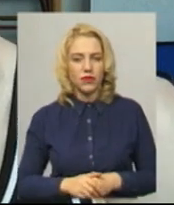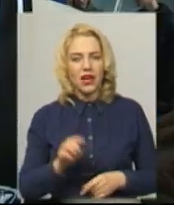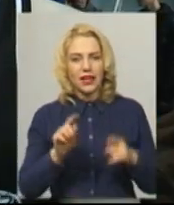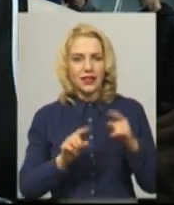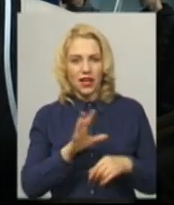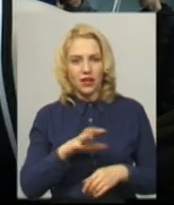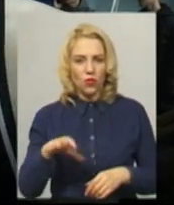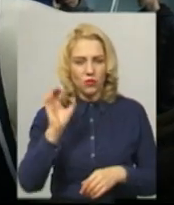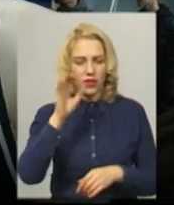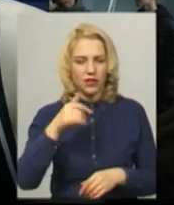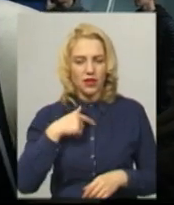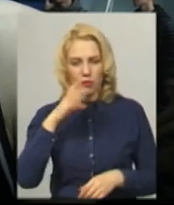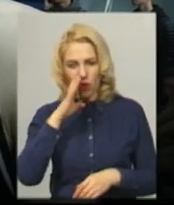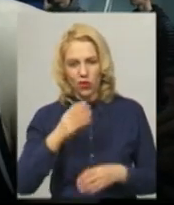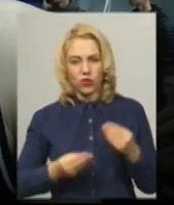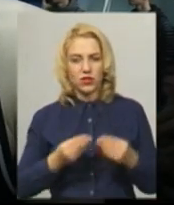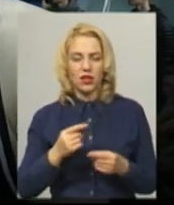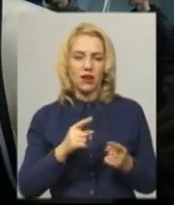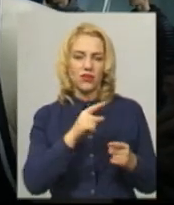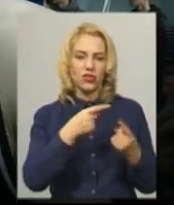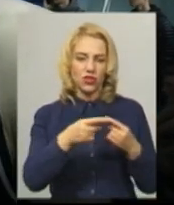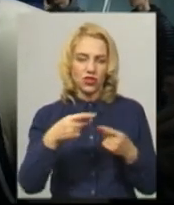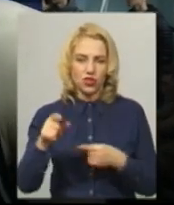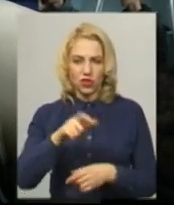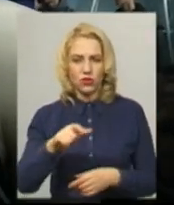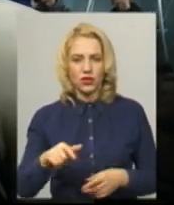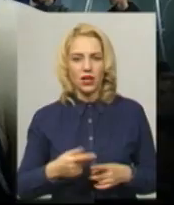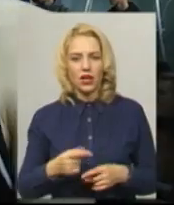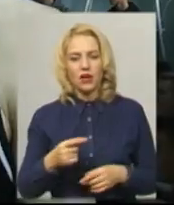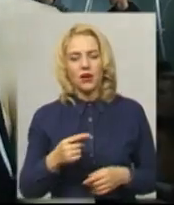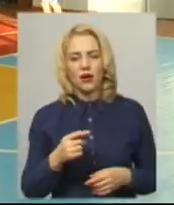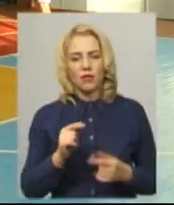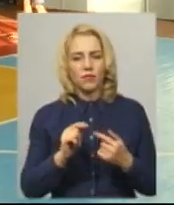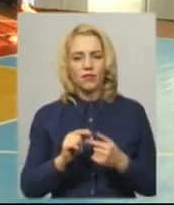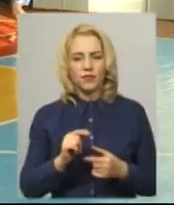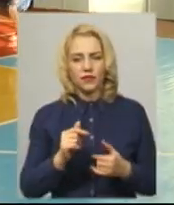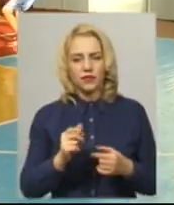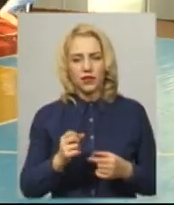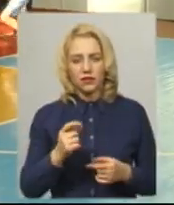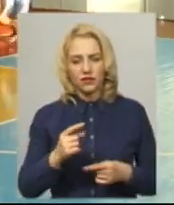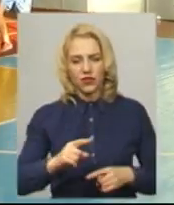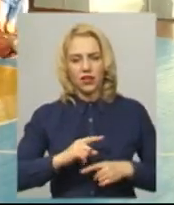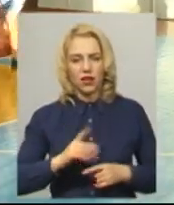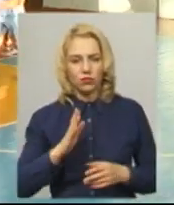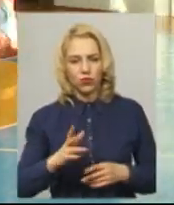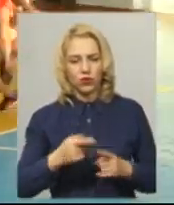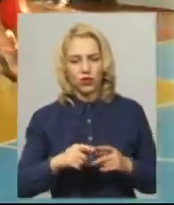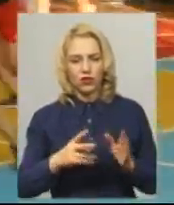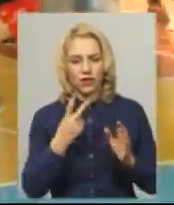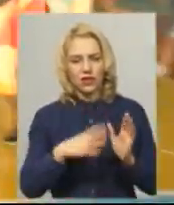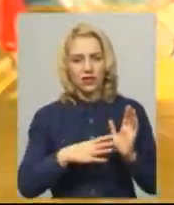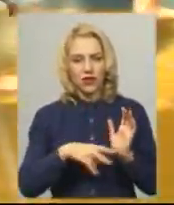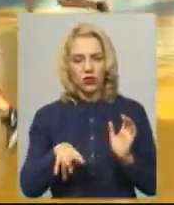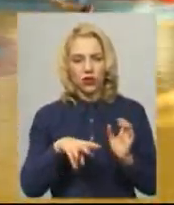комбінації. Я погано зіграв, ще пару чоловік. Покаже проти сильнішої команди. Фінал змагань відбудеться 29 листопада,